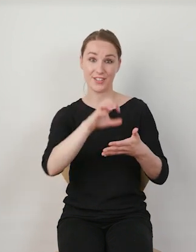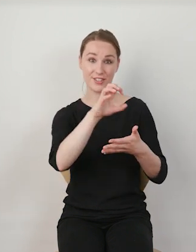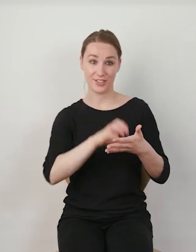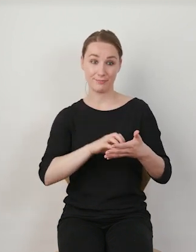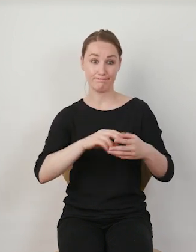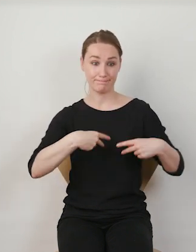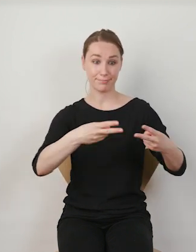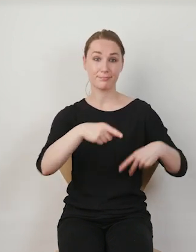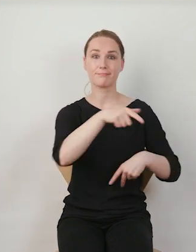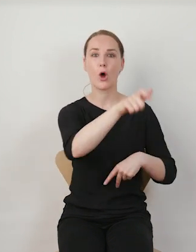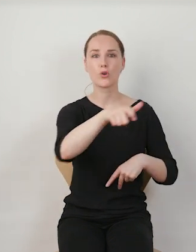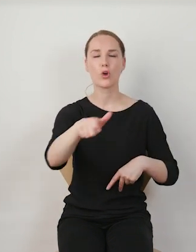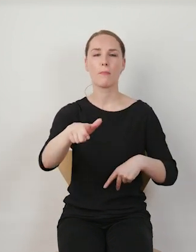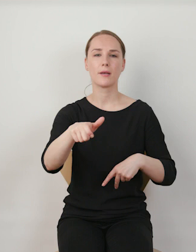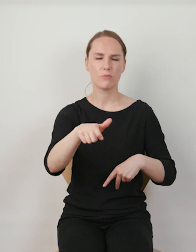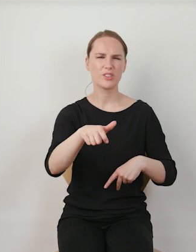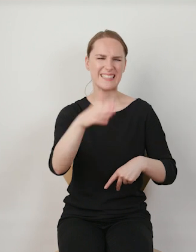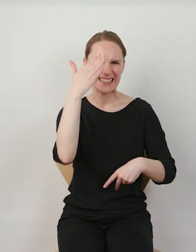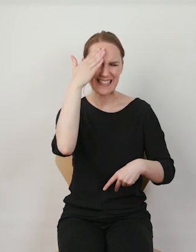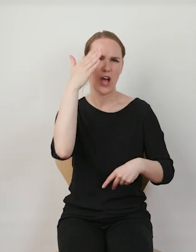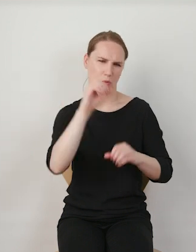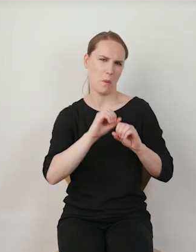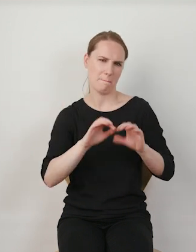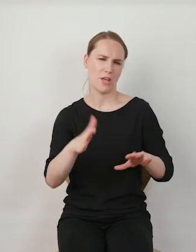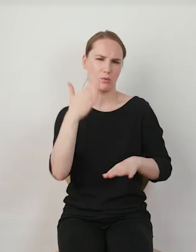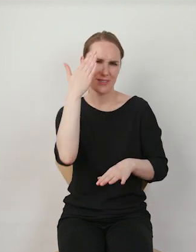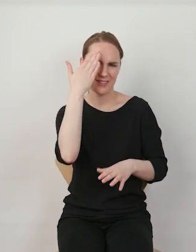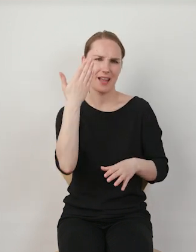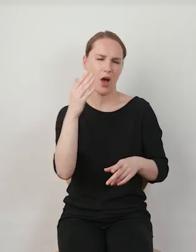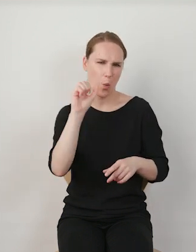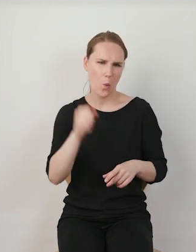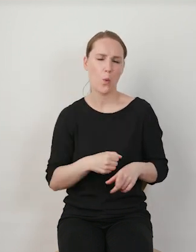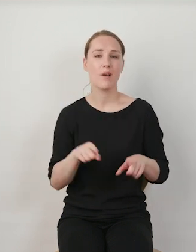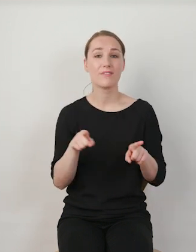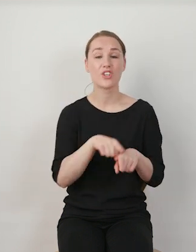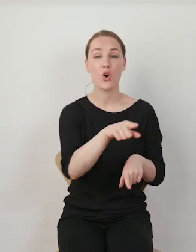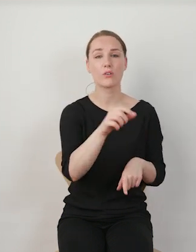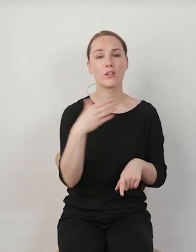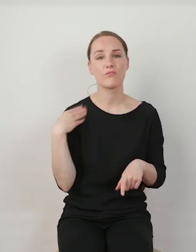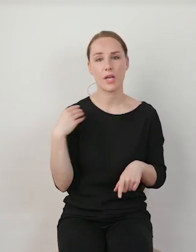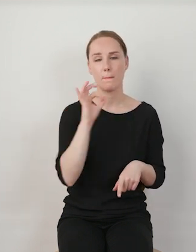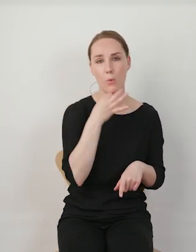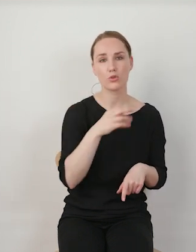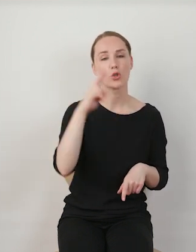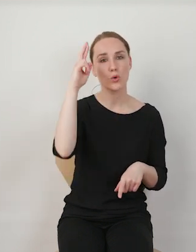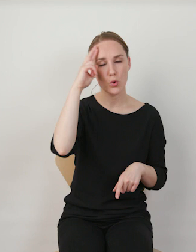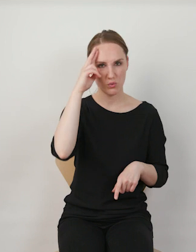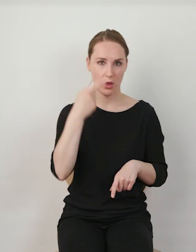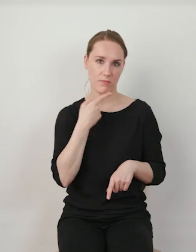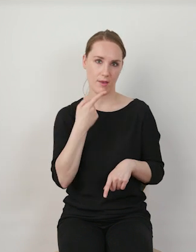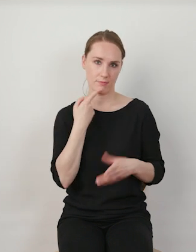użytkowników, którzy po pierwsze są obyci z tym medium, po drugie są młodsi, więc rozumieją ten